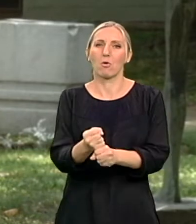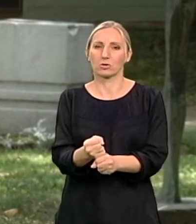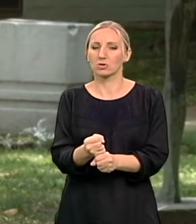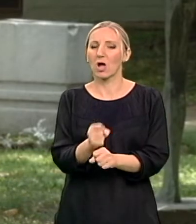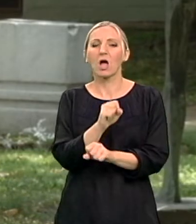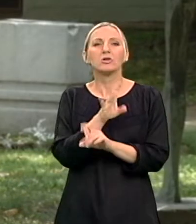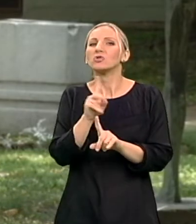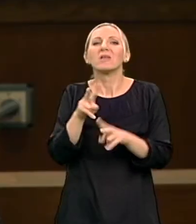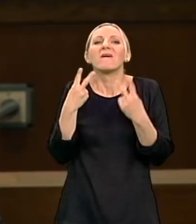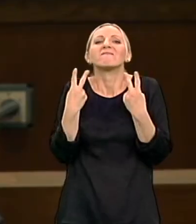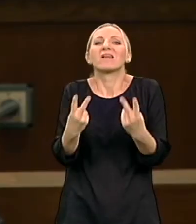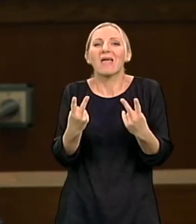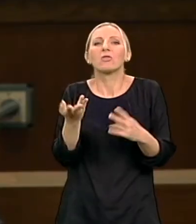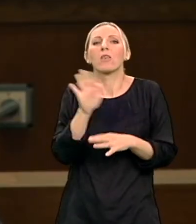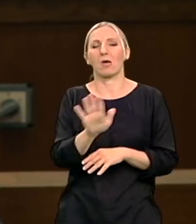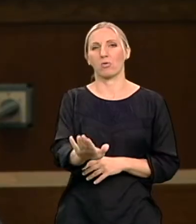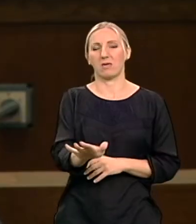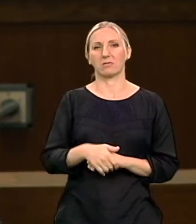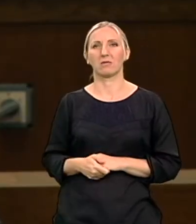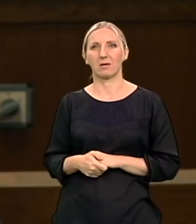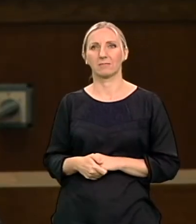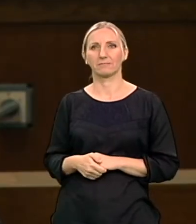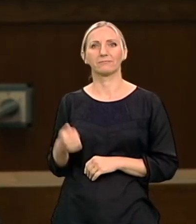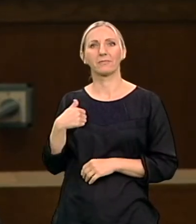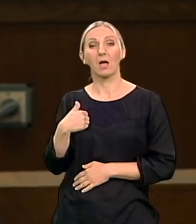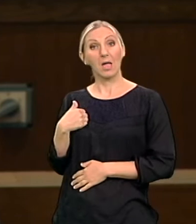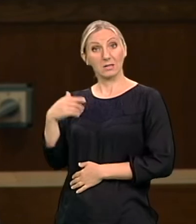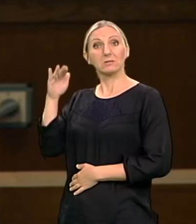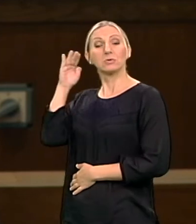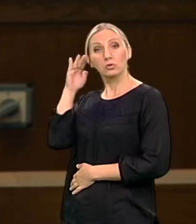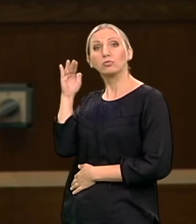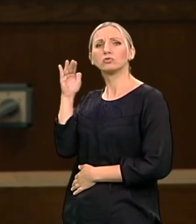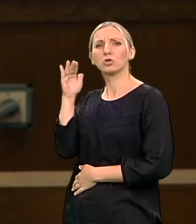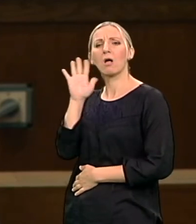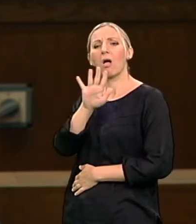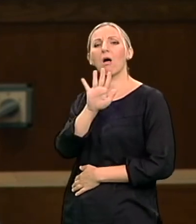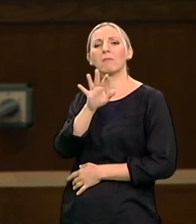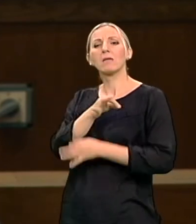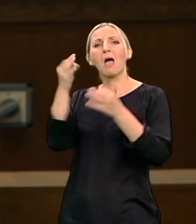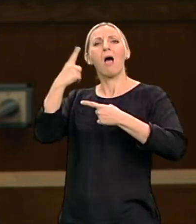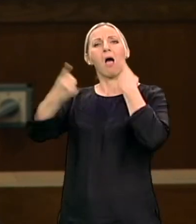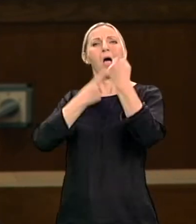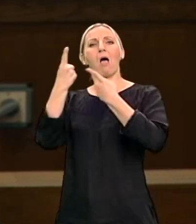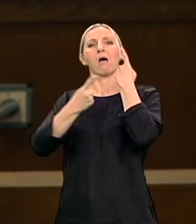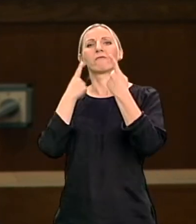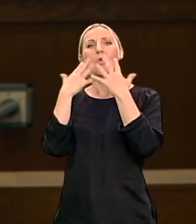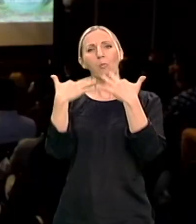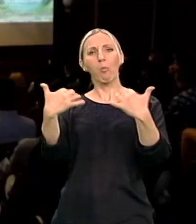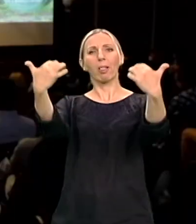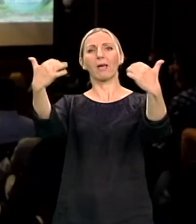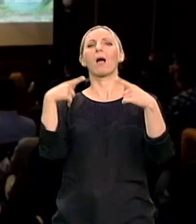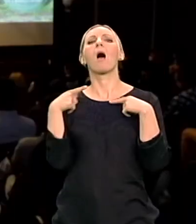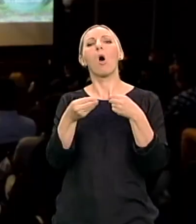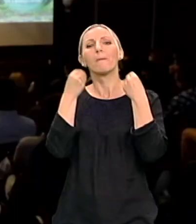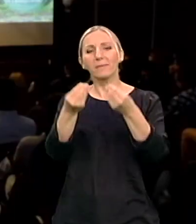vrednije njihove dece. Ja sam slušala jedno tvoje javno obraćanje u Blici gde si u stvari objasnila